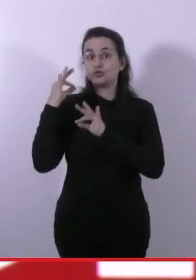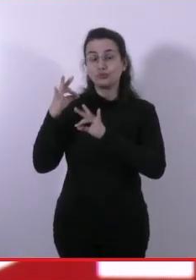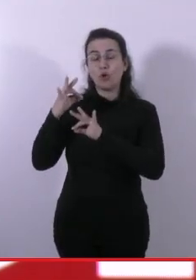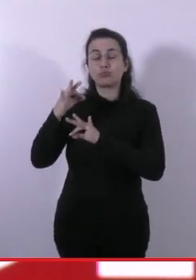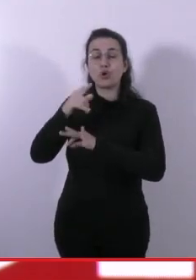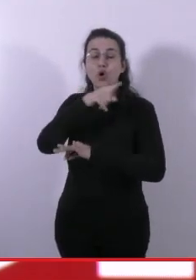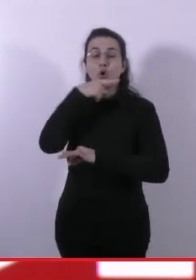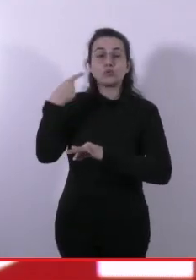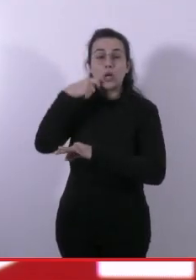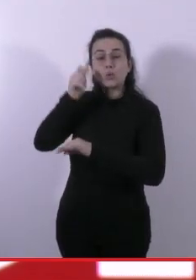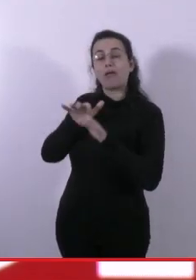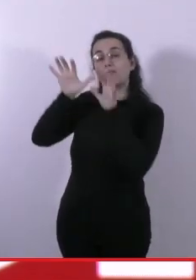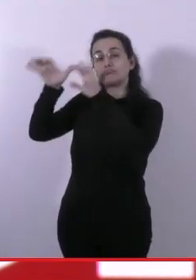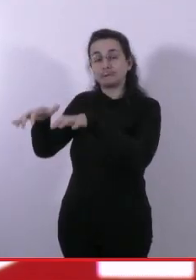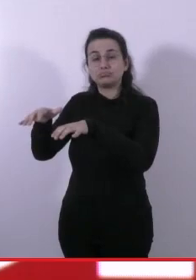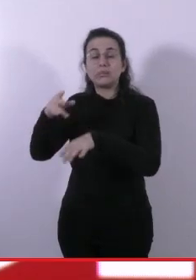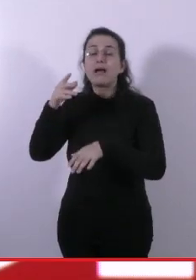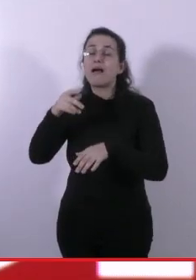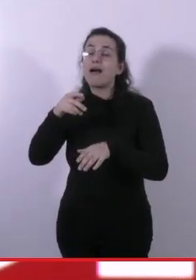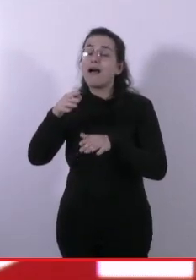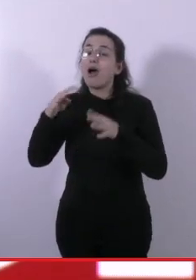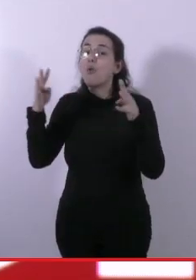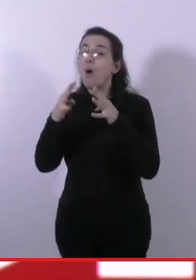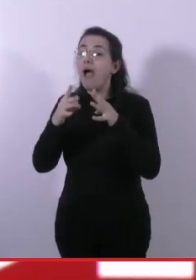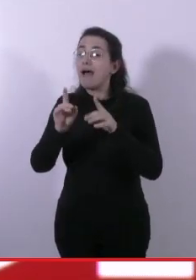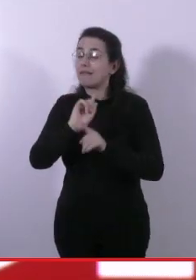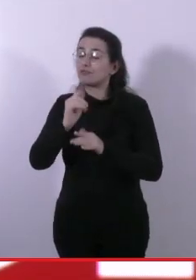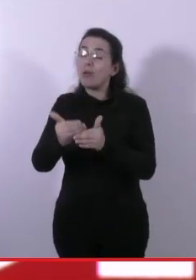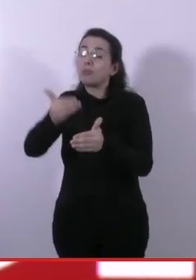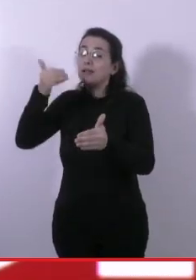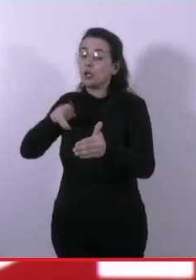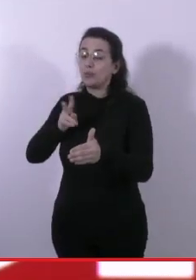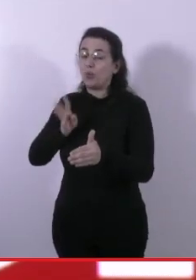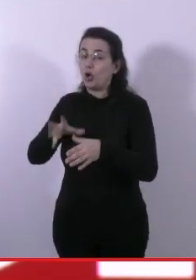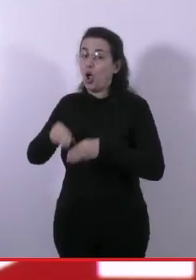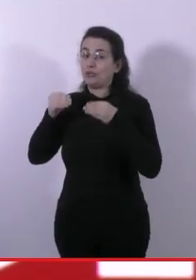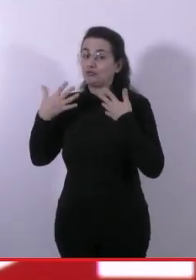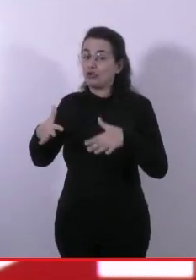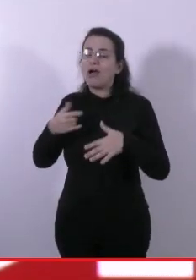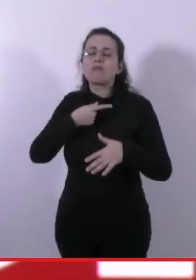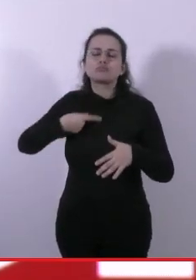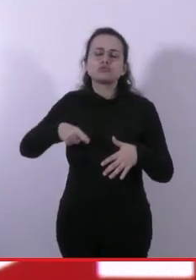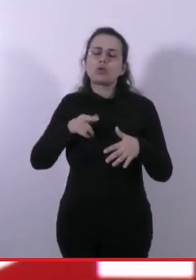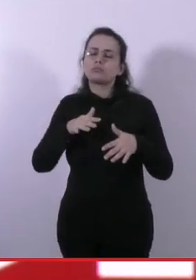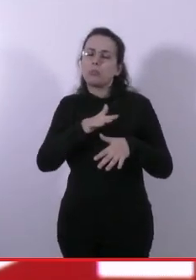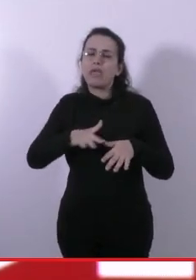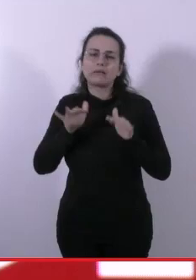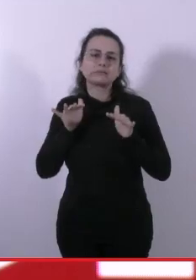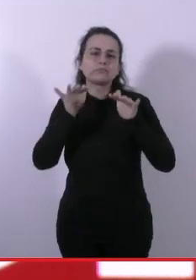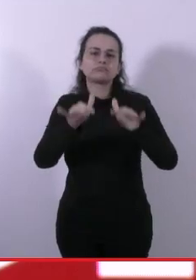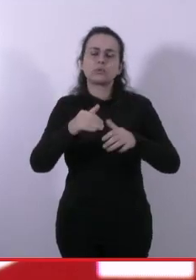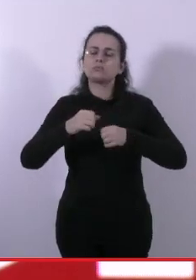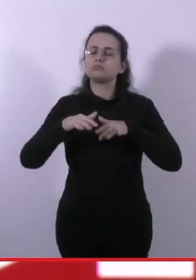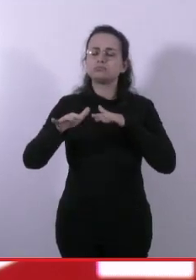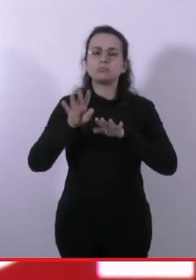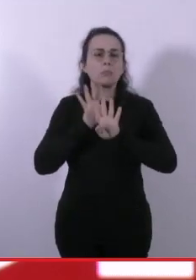'Ucraina, che non è l'inizio della guerra, perché la guerra lì era nel 2014 e c'era. Però noi siamo scesi in piazza, abbiamo fatto manifestazioni e le